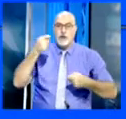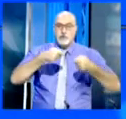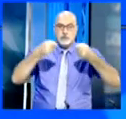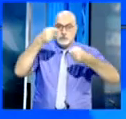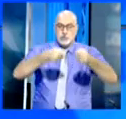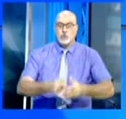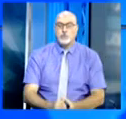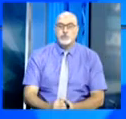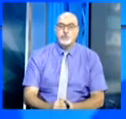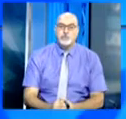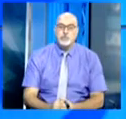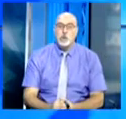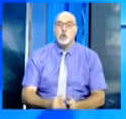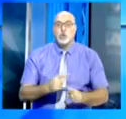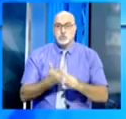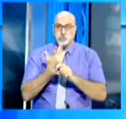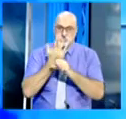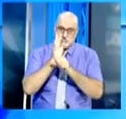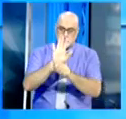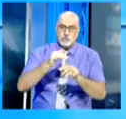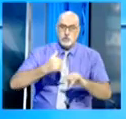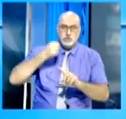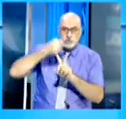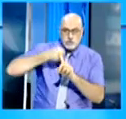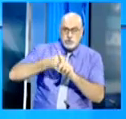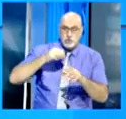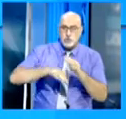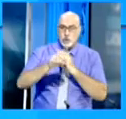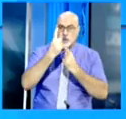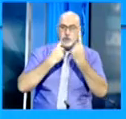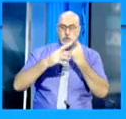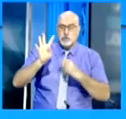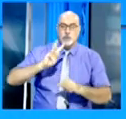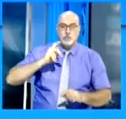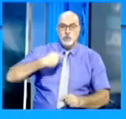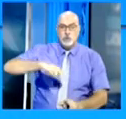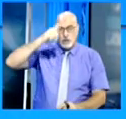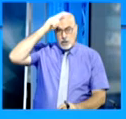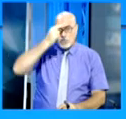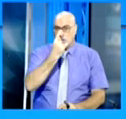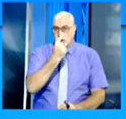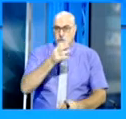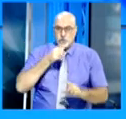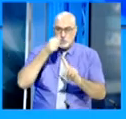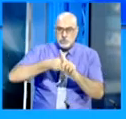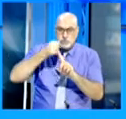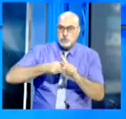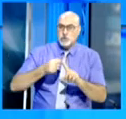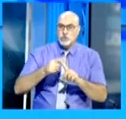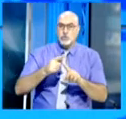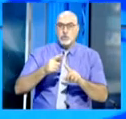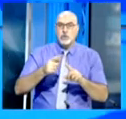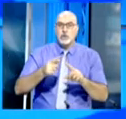عطاف استعرض أيضا جهود الجزائر تحت قيادة السيد رئيس الجمهورية للمساهمة في تهدئة